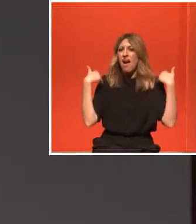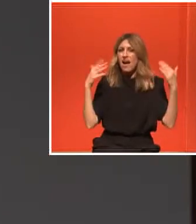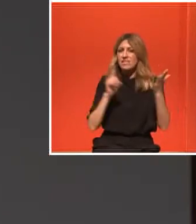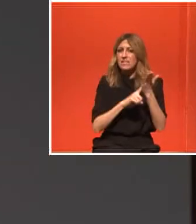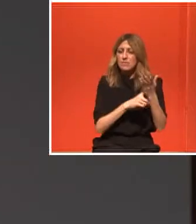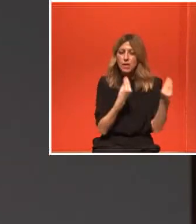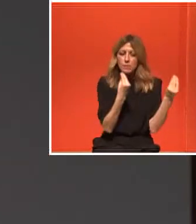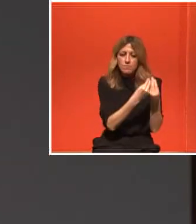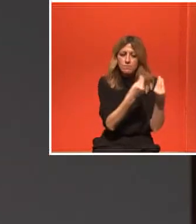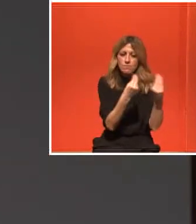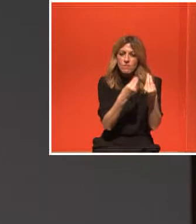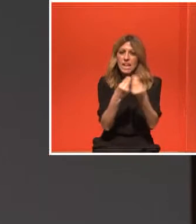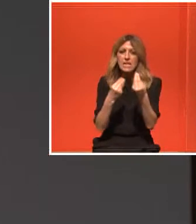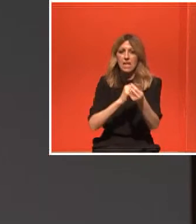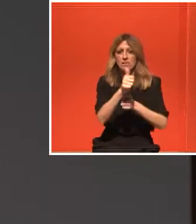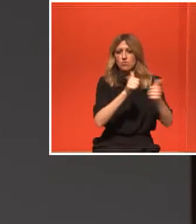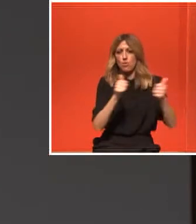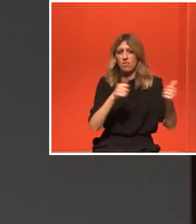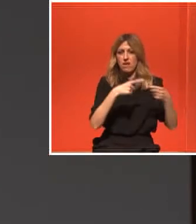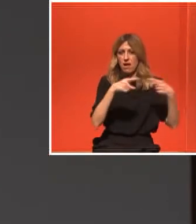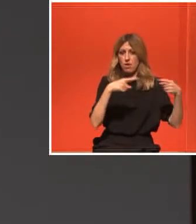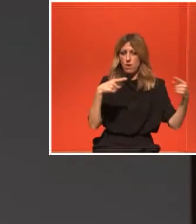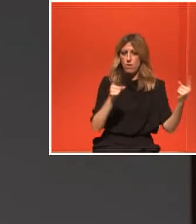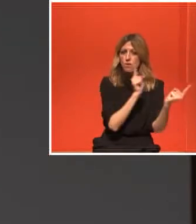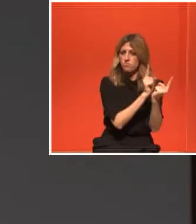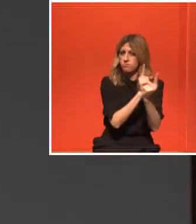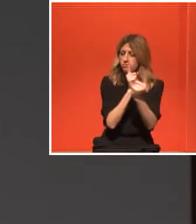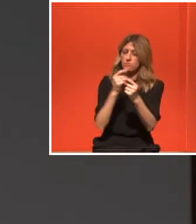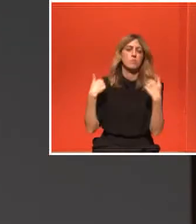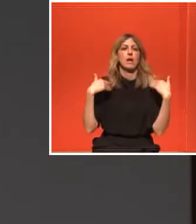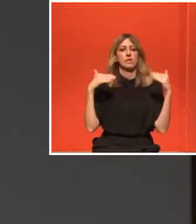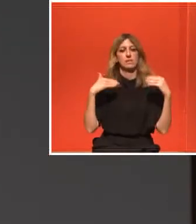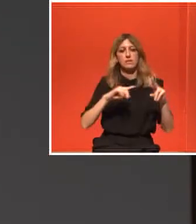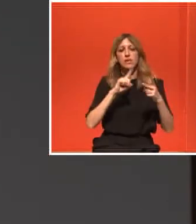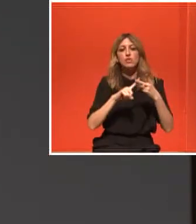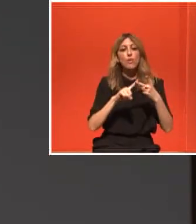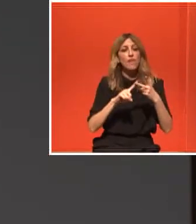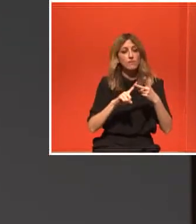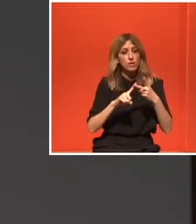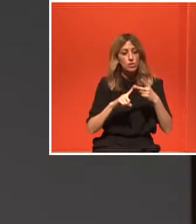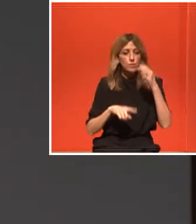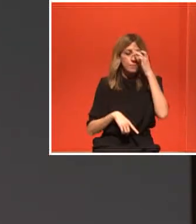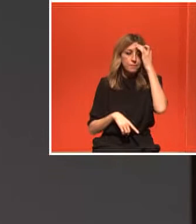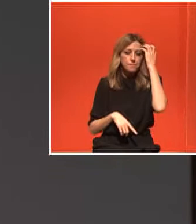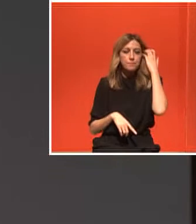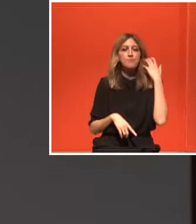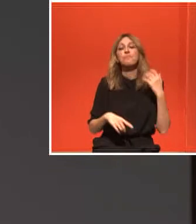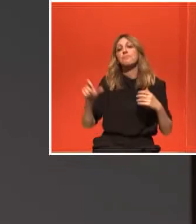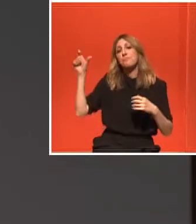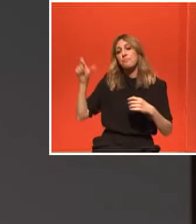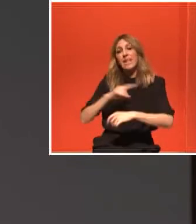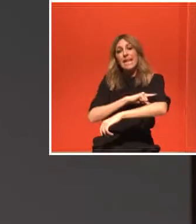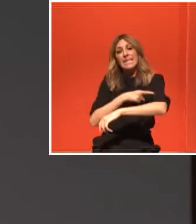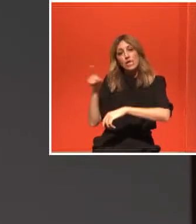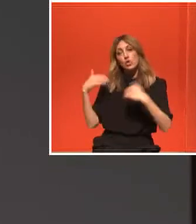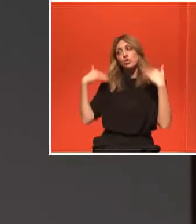πρέπει να γίνεται από τους ειδικούς. Το τρίτο, ότι υπάρχουν κάποιες αρχές, κάποιες δοσολογίες, οι οποίες βέβαια θα πρέπει να συνδυάζονται